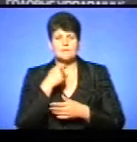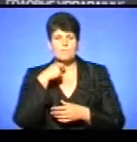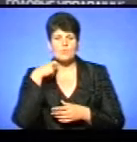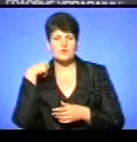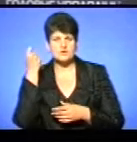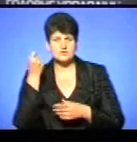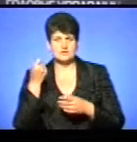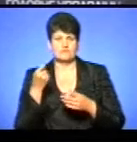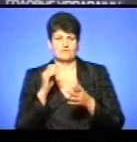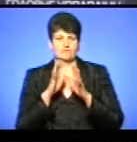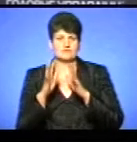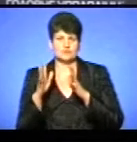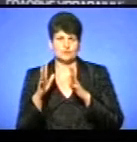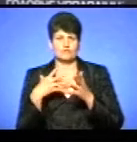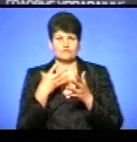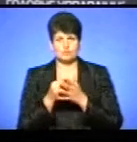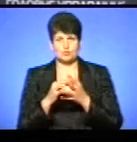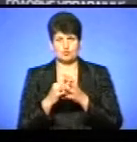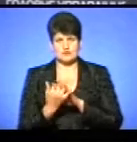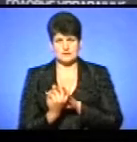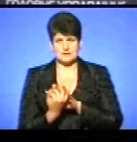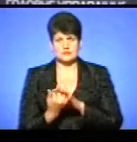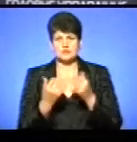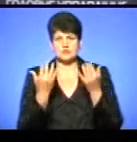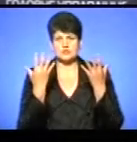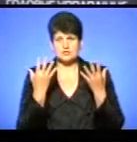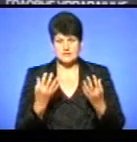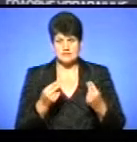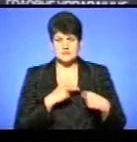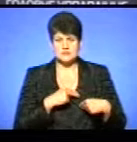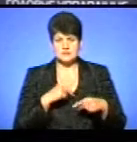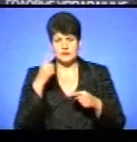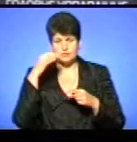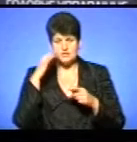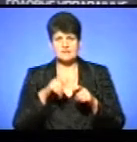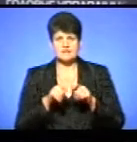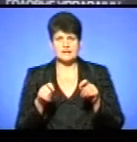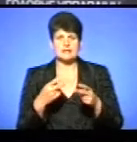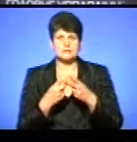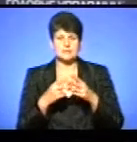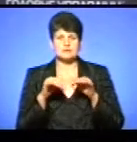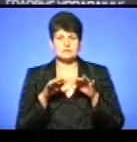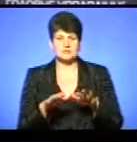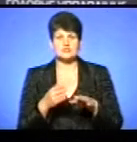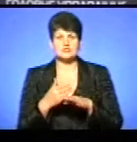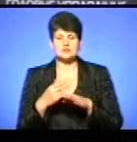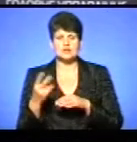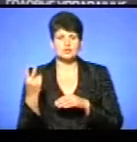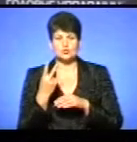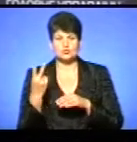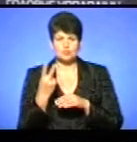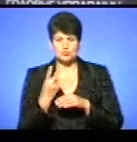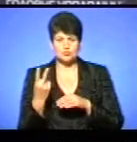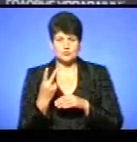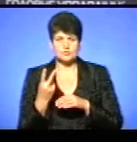у садку у власному селі. На сьогоднішній день працівники поліції порушили кримінальне провадження за частиною 2 пункт 1